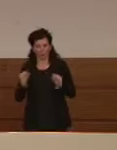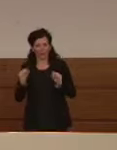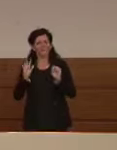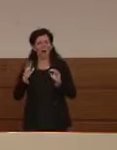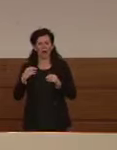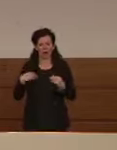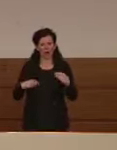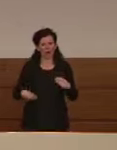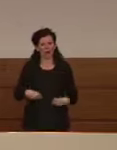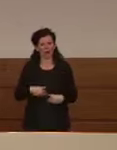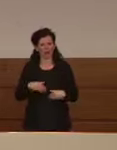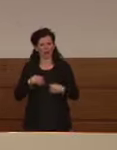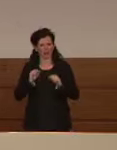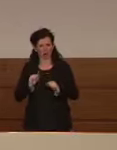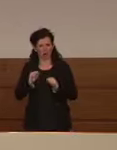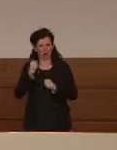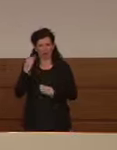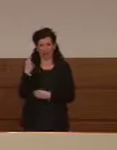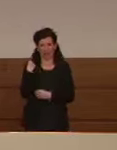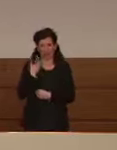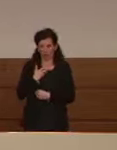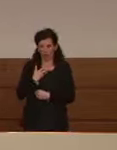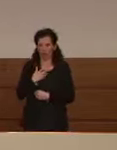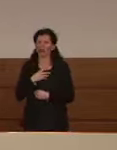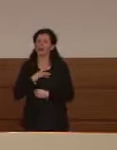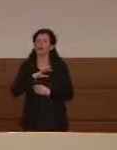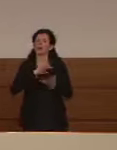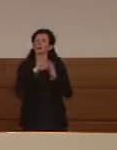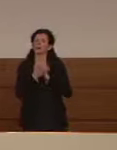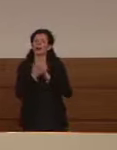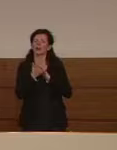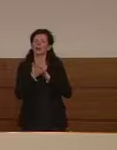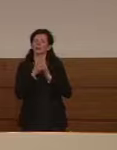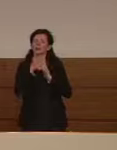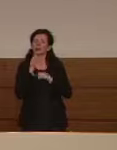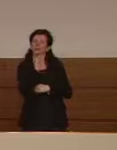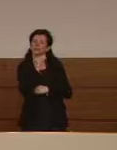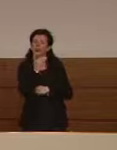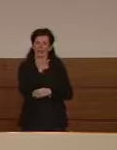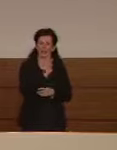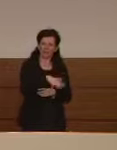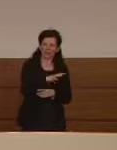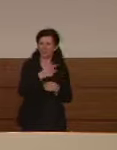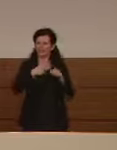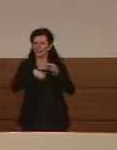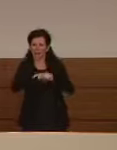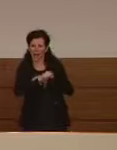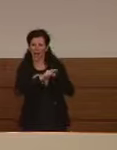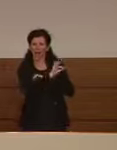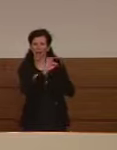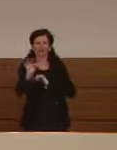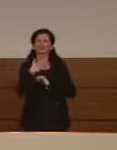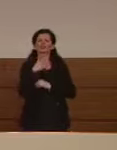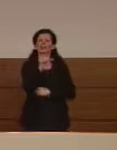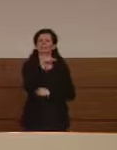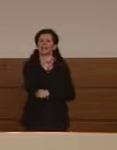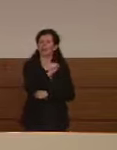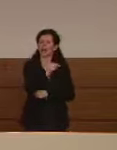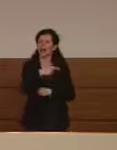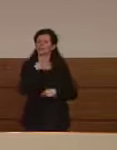Basket, pallavolo e rugby hanno deciso di chiudere anticipatamente la stagione. Lega di Serie F del calcio insistono nel voler continuare.